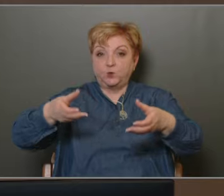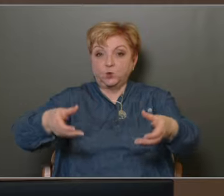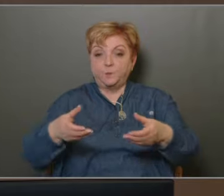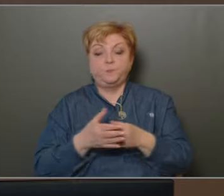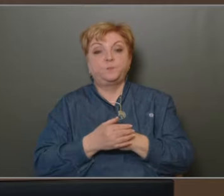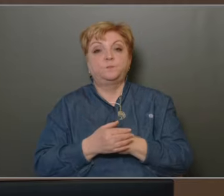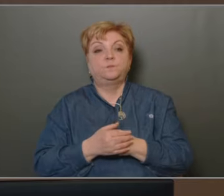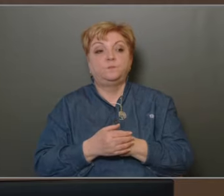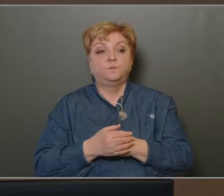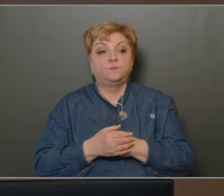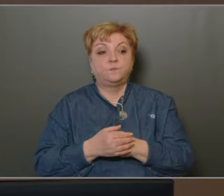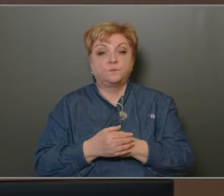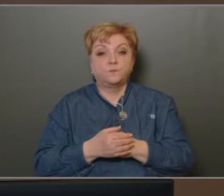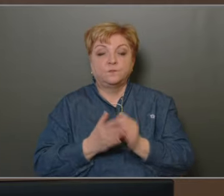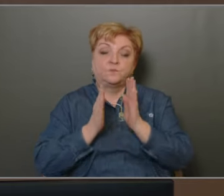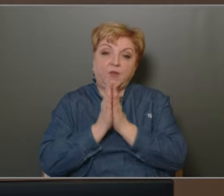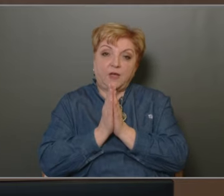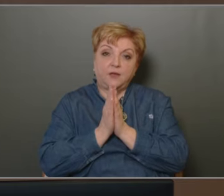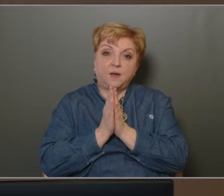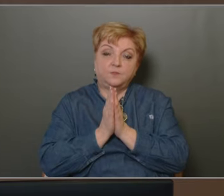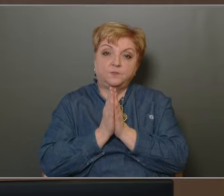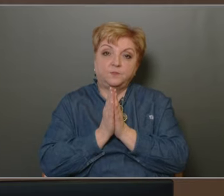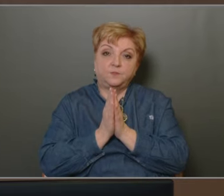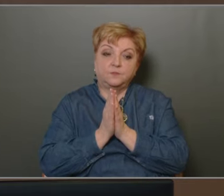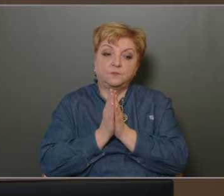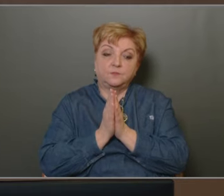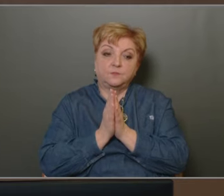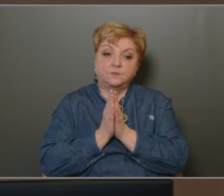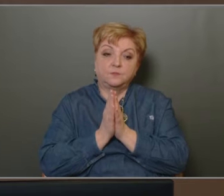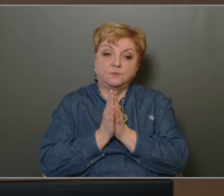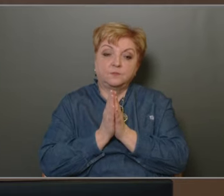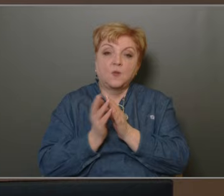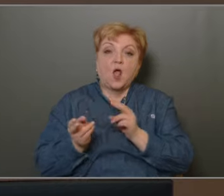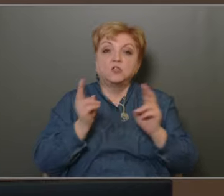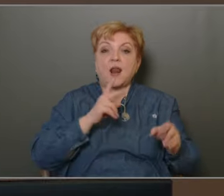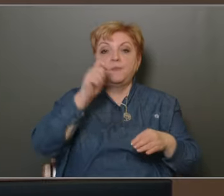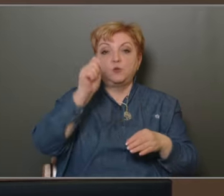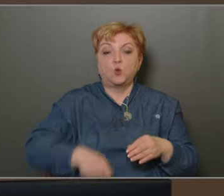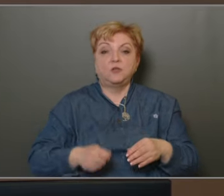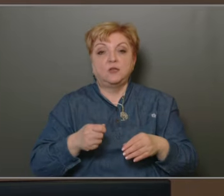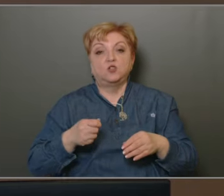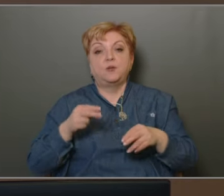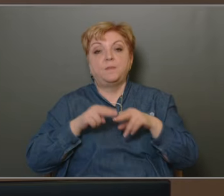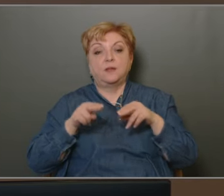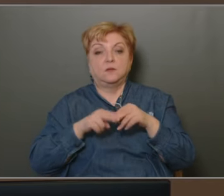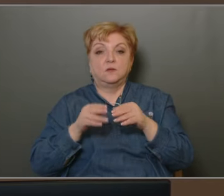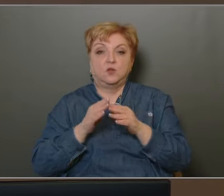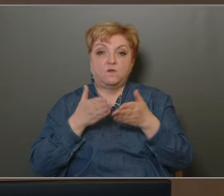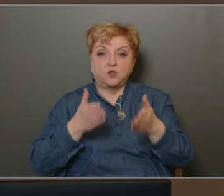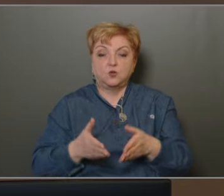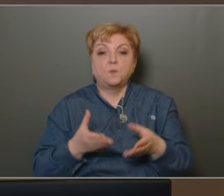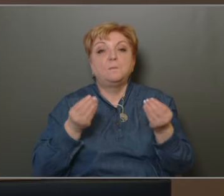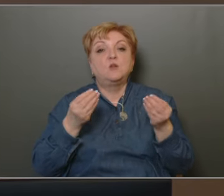Kérem, hogy az alábbi döntési mechanizmus javaslom minősített